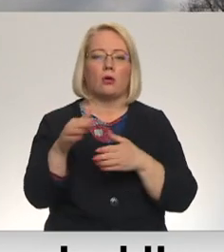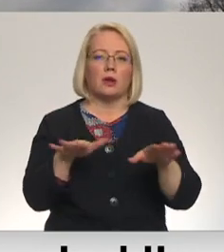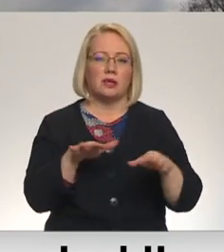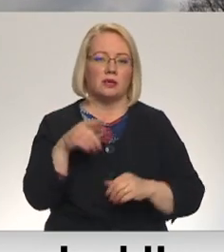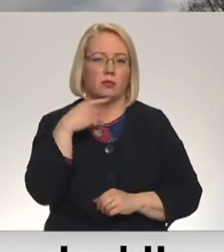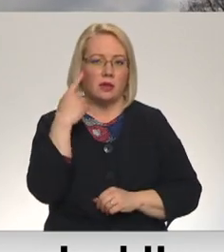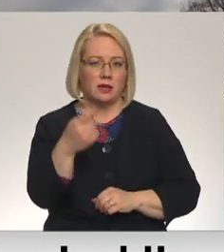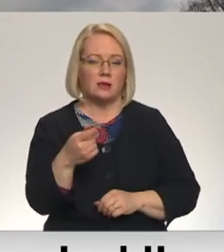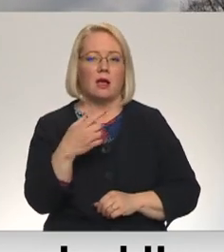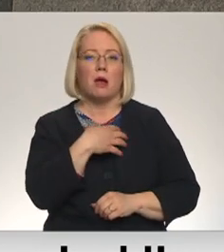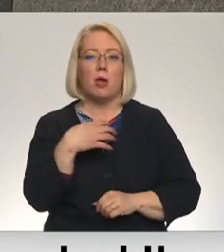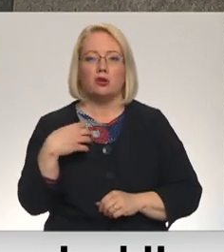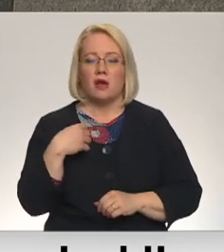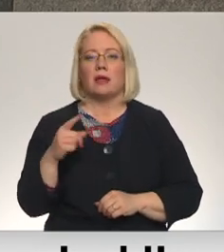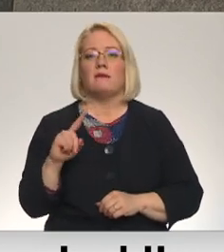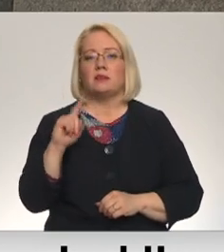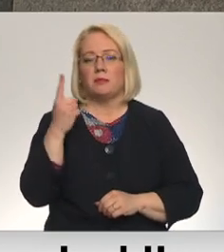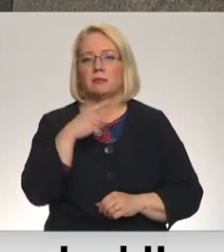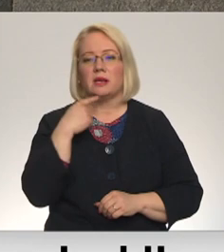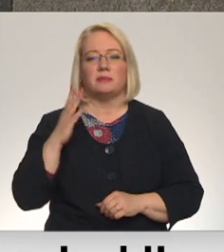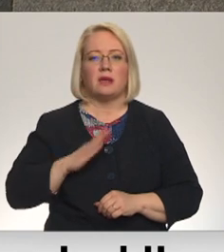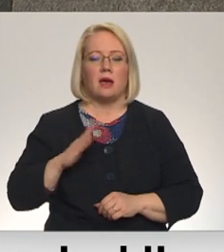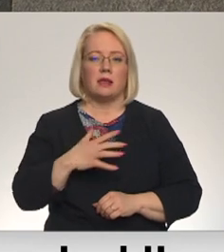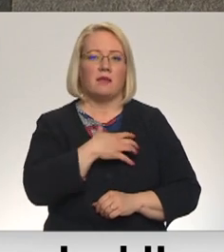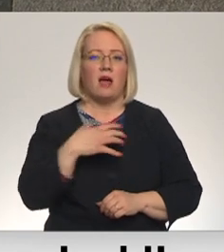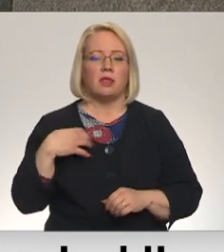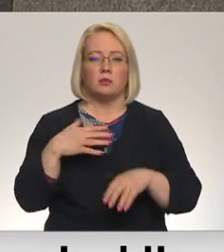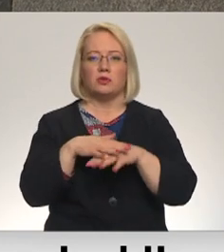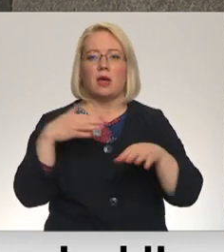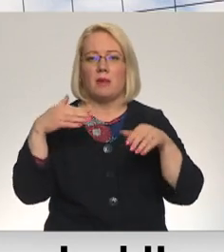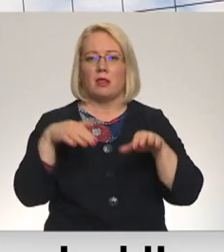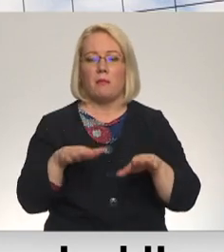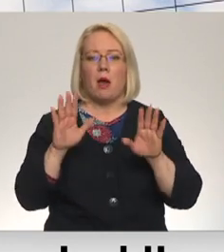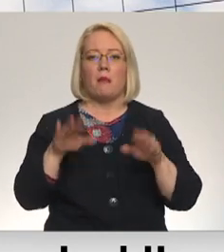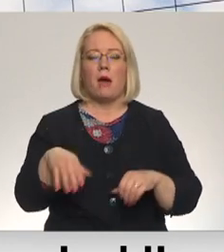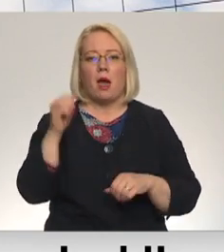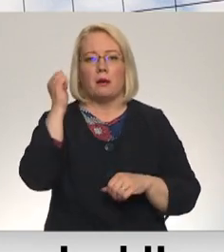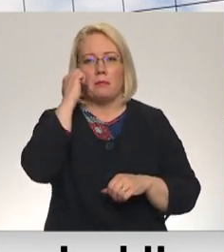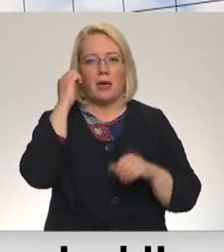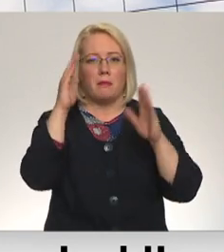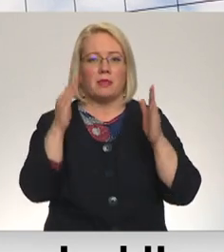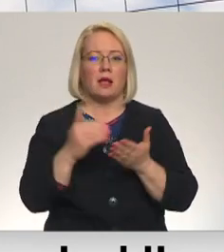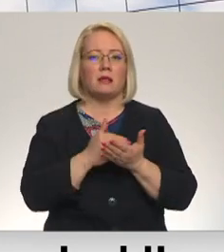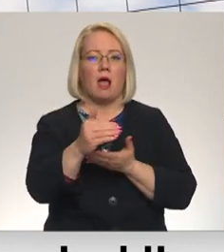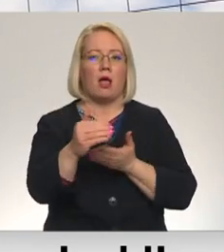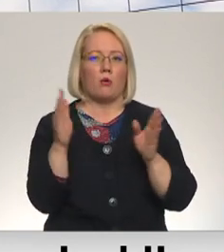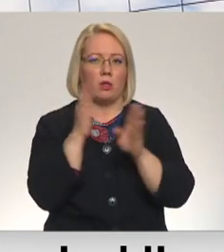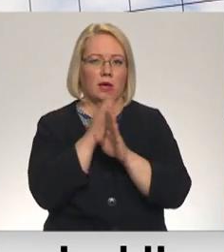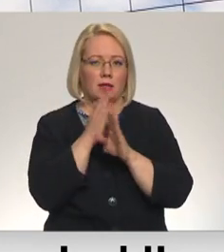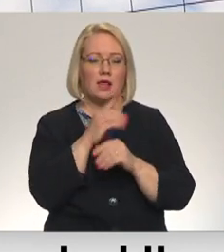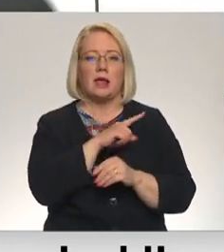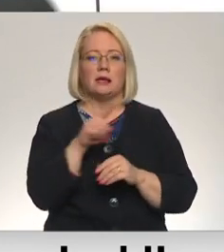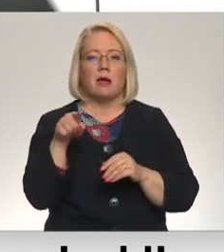Norādīja, pašvaldība vispirms vēlas sagaidīt valdības un sājums lēmumu par monumentu tālāko likteni. Līdz tam laikam tas paliks